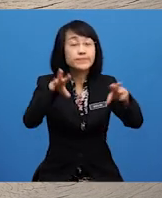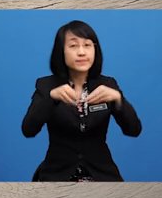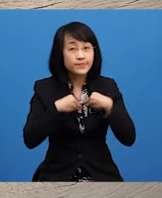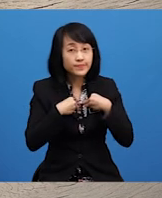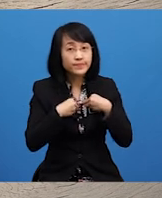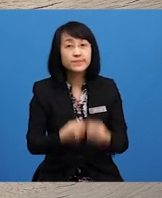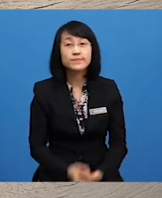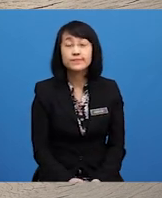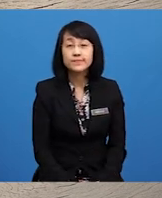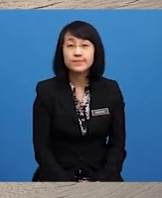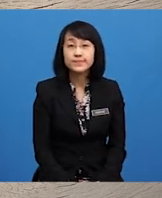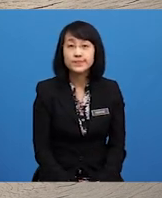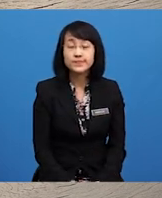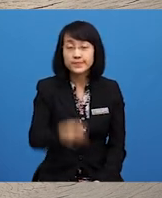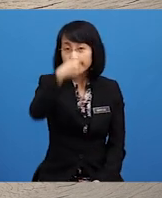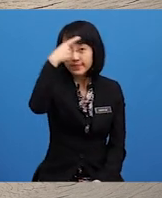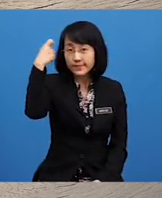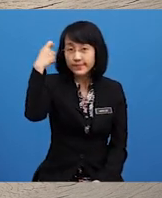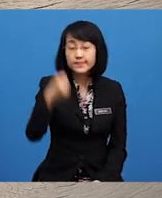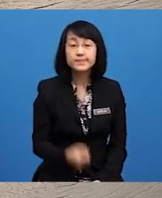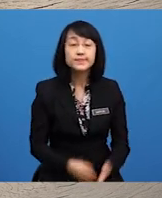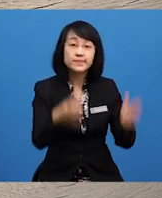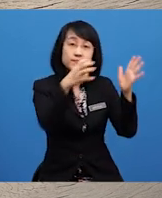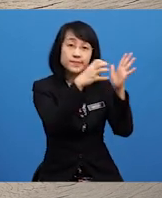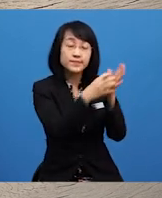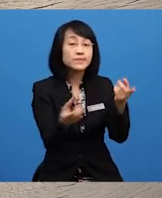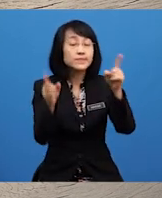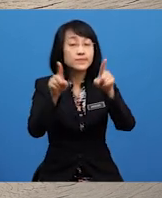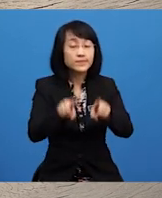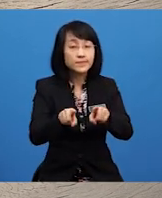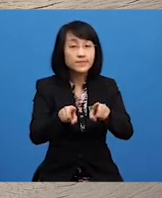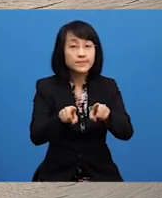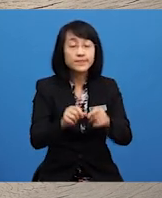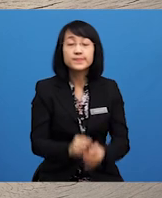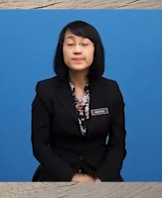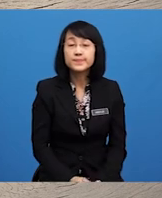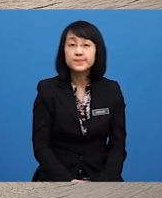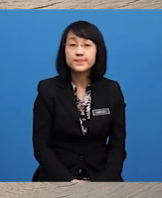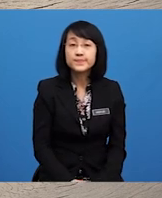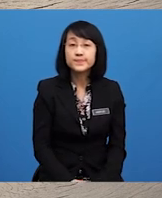Kerana petikan peristiwa Sememangnya menggambarkan